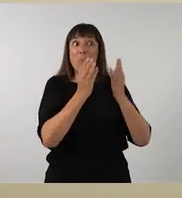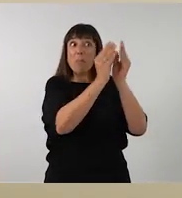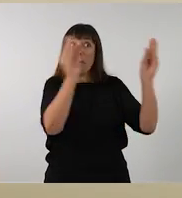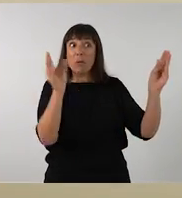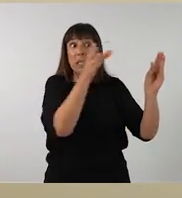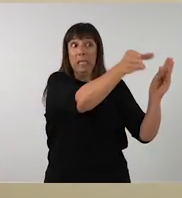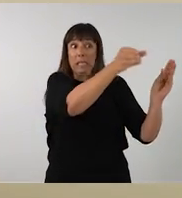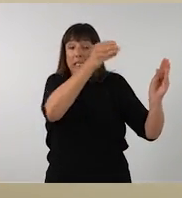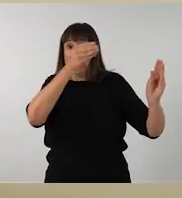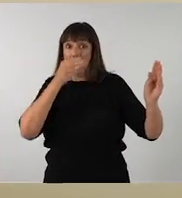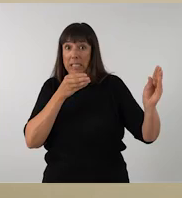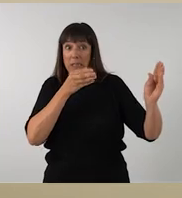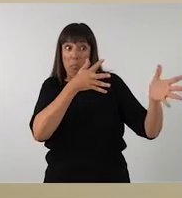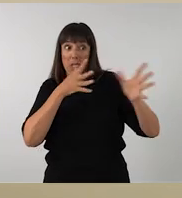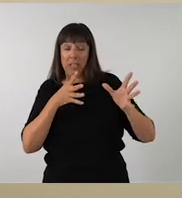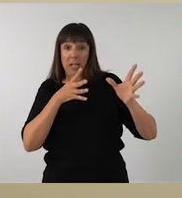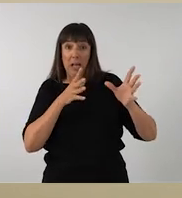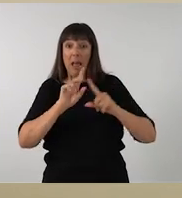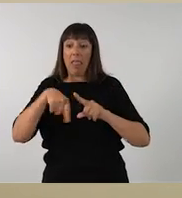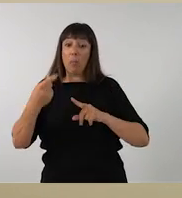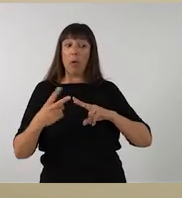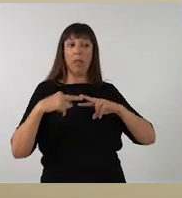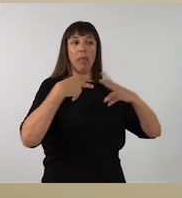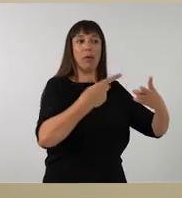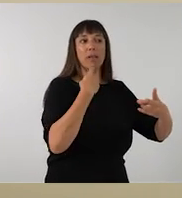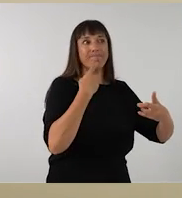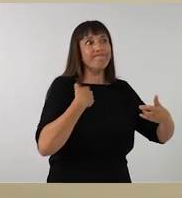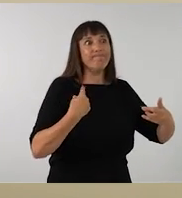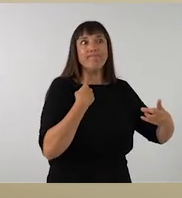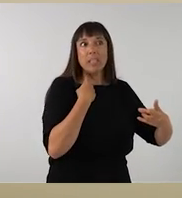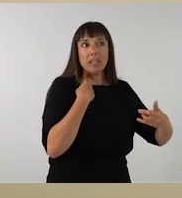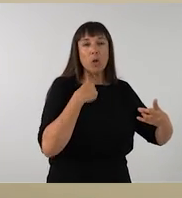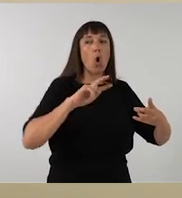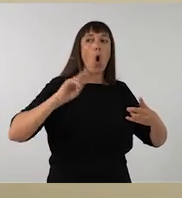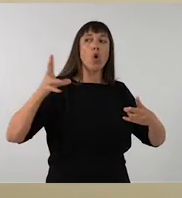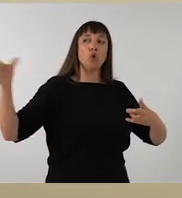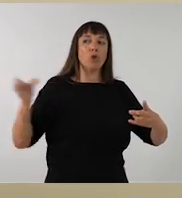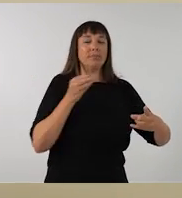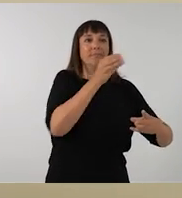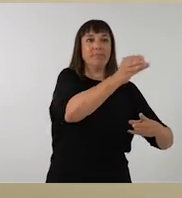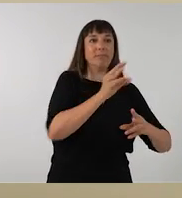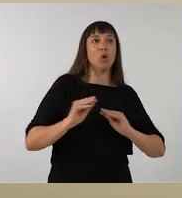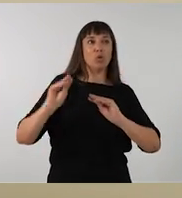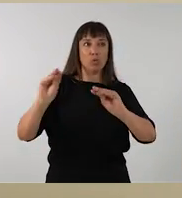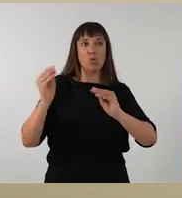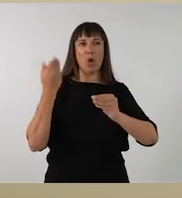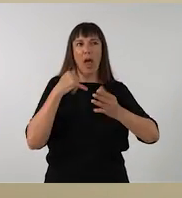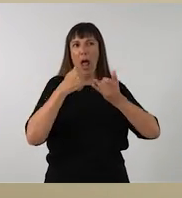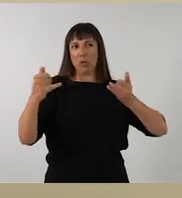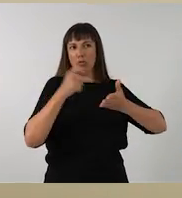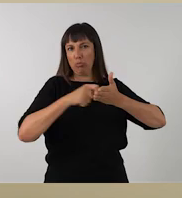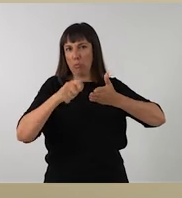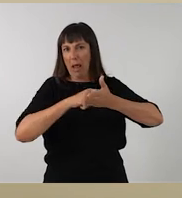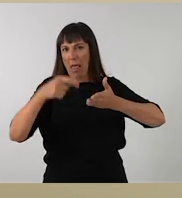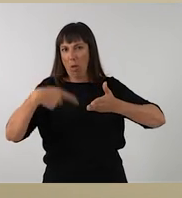l'agafa prestat a una biblioteca i a l'hora de tornar-lo diu que l'ha perdut i en deixa una altra. I el que deixa és el seu